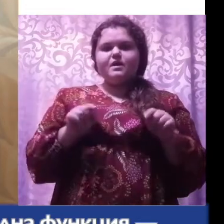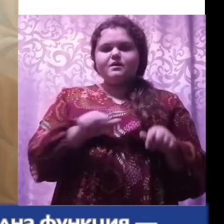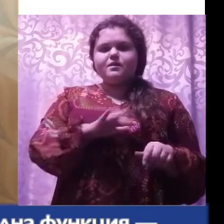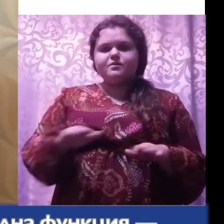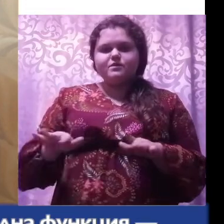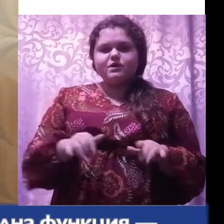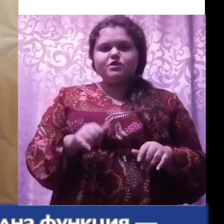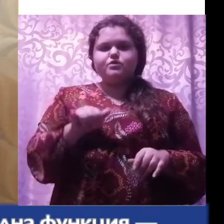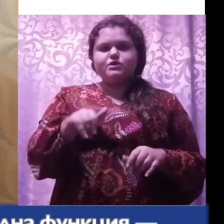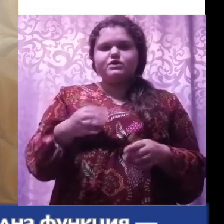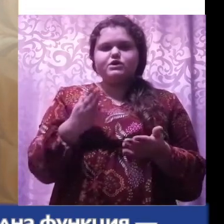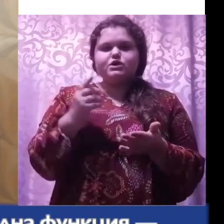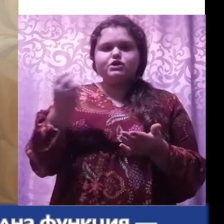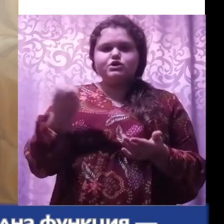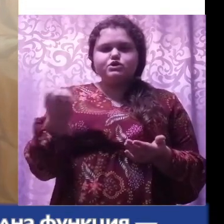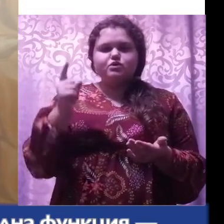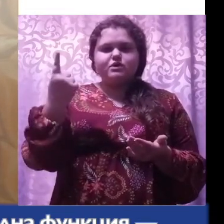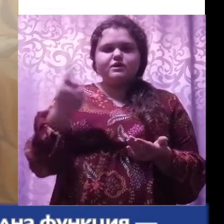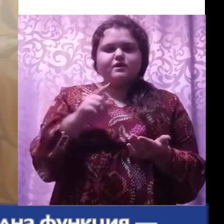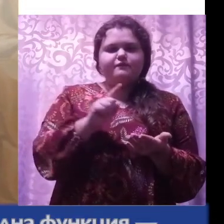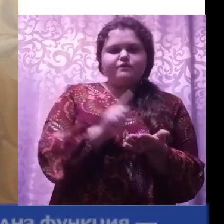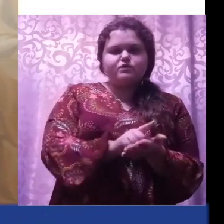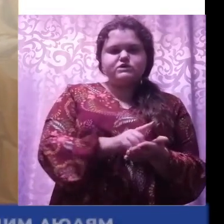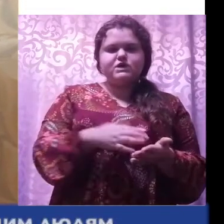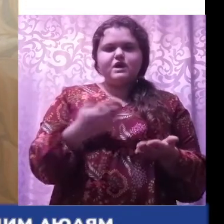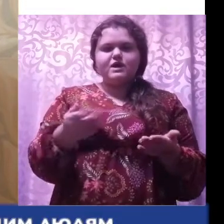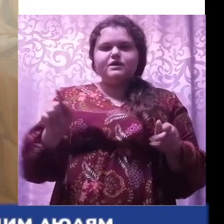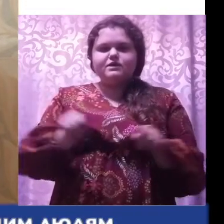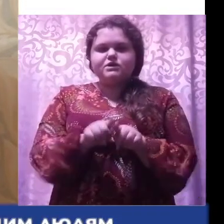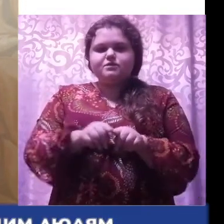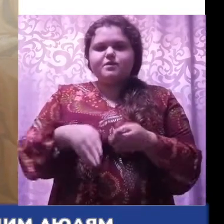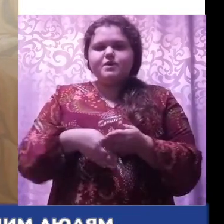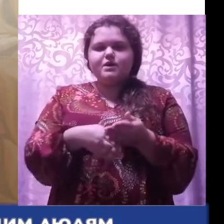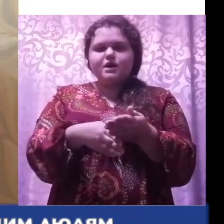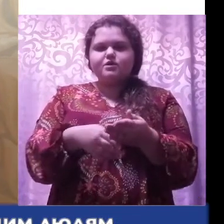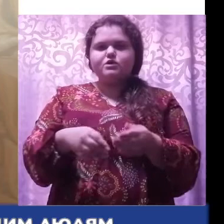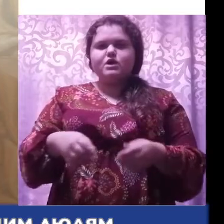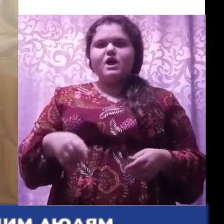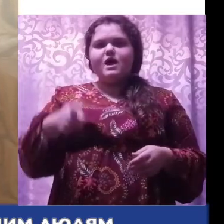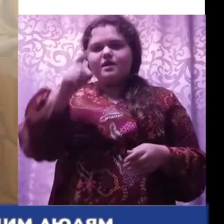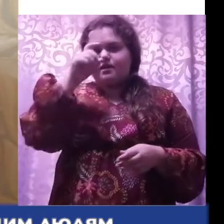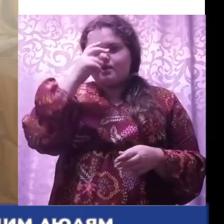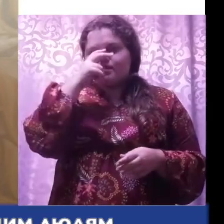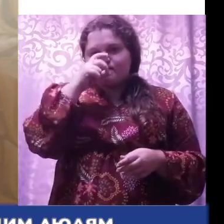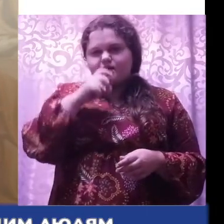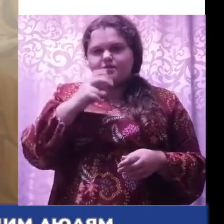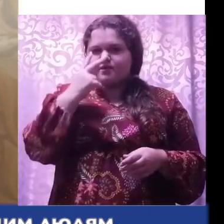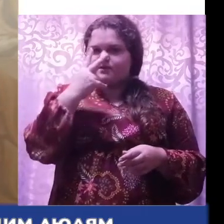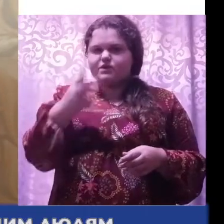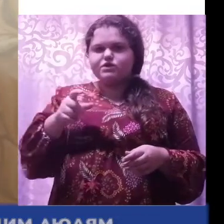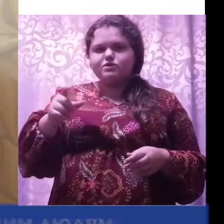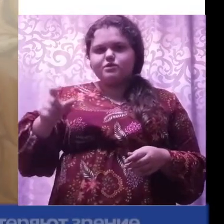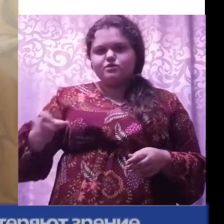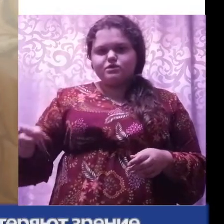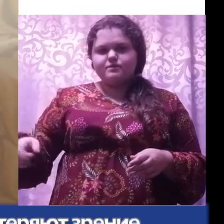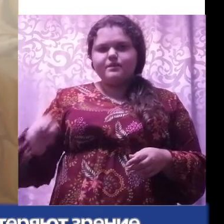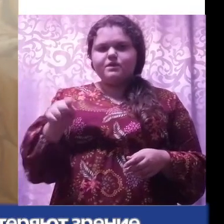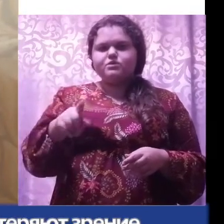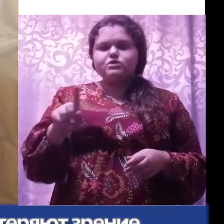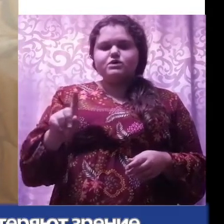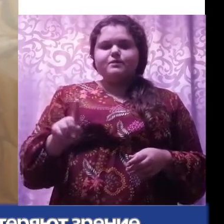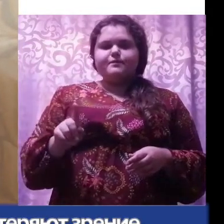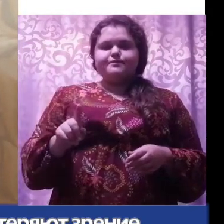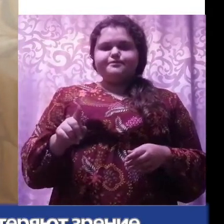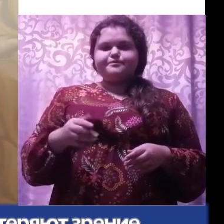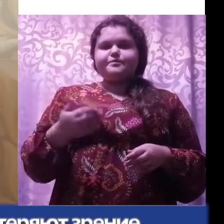самом деле у этих плиток есть еще одна функция. Они также помогают слабовидящим людям, потому что